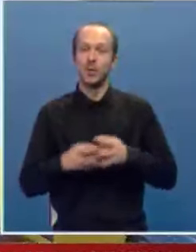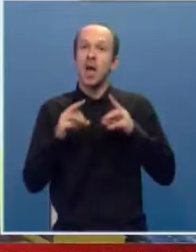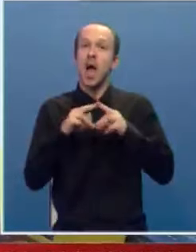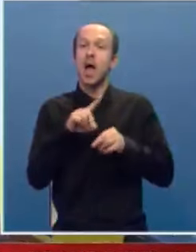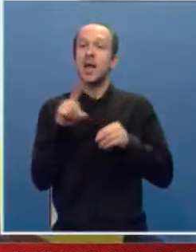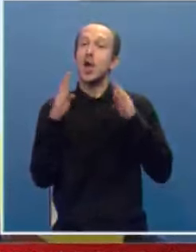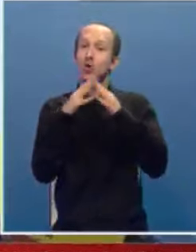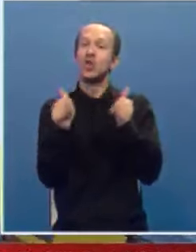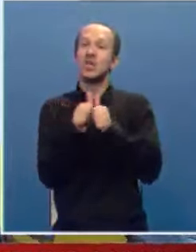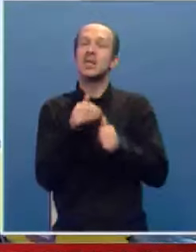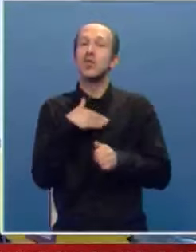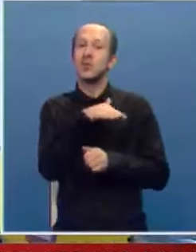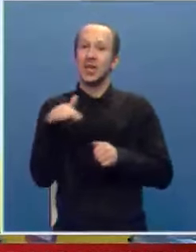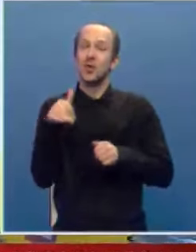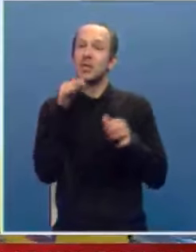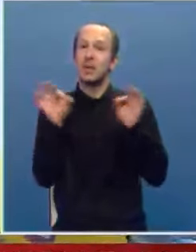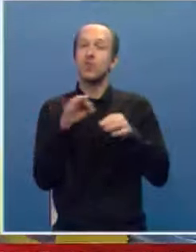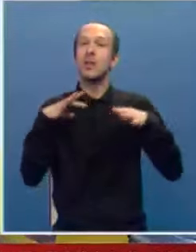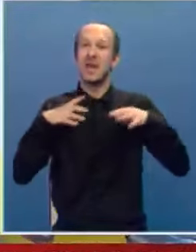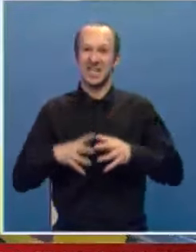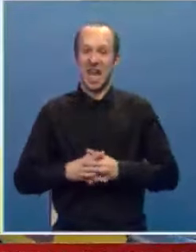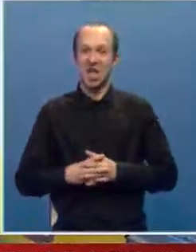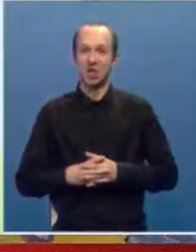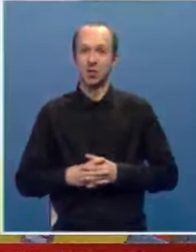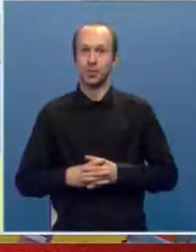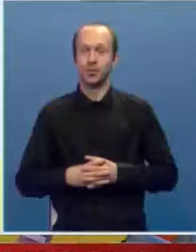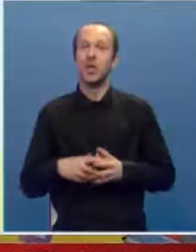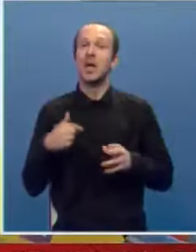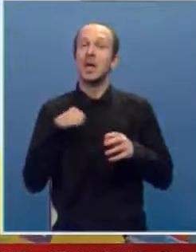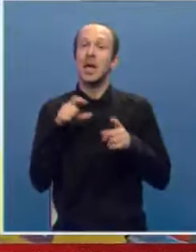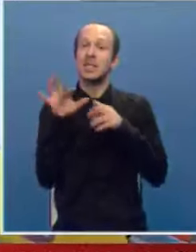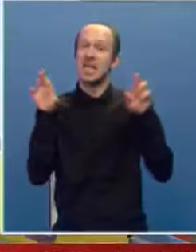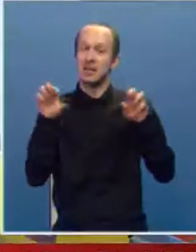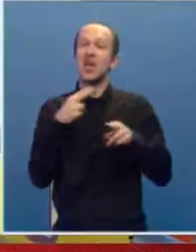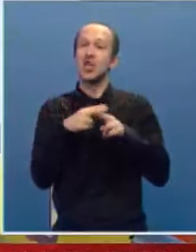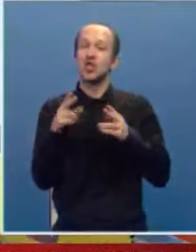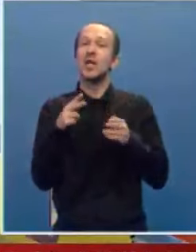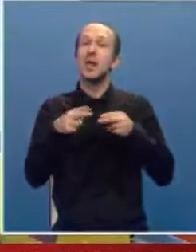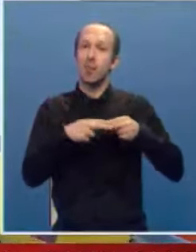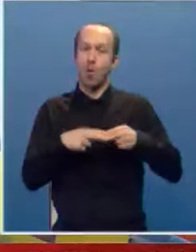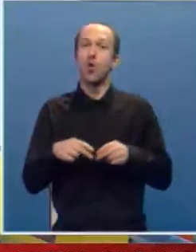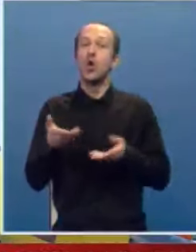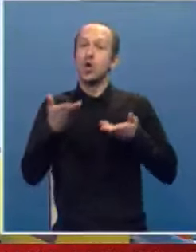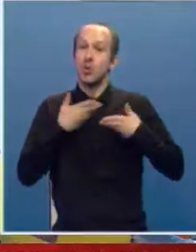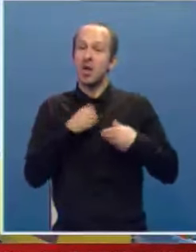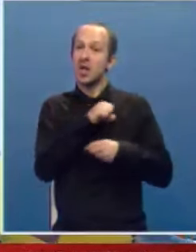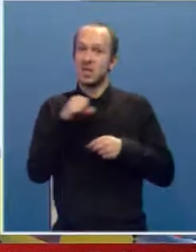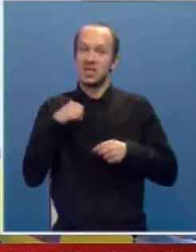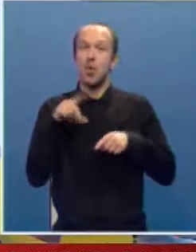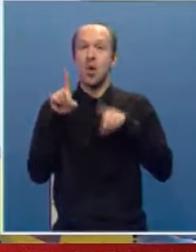kući sa svojom djecom i da se spremamo za praznike. Ja se nadam da je rješenje na pomolu, dobili smo neka